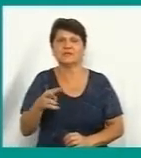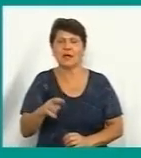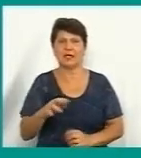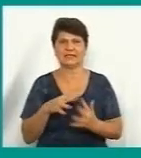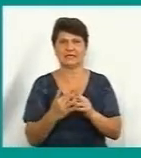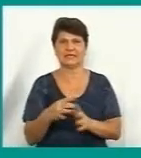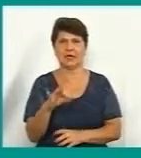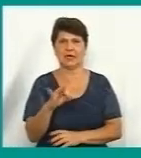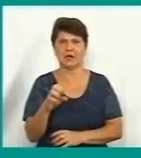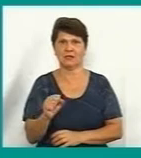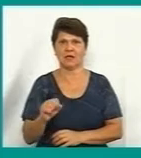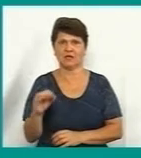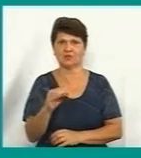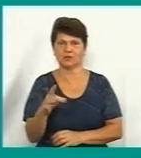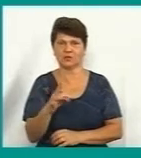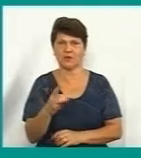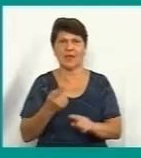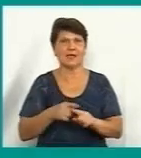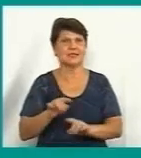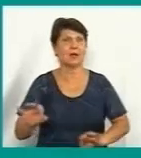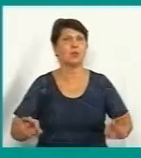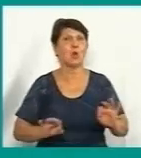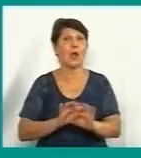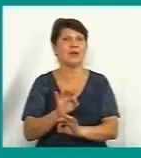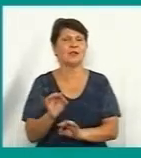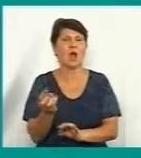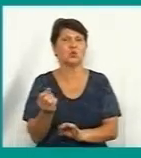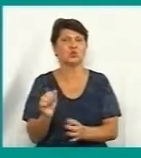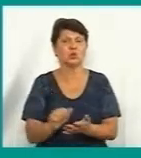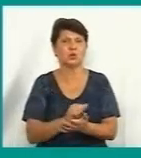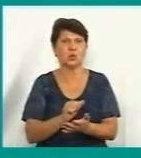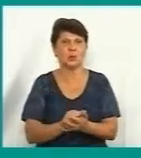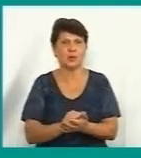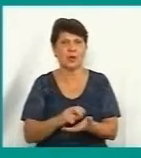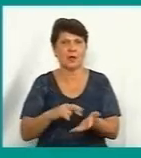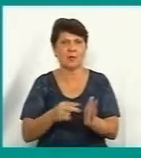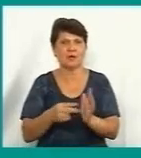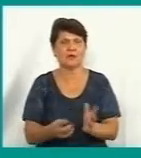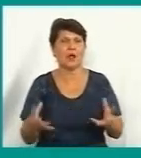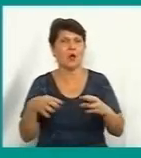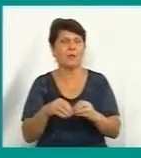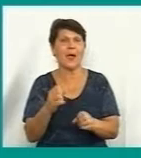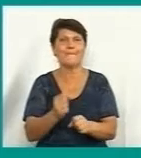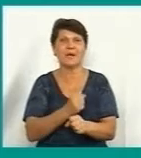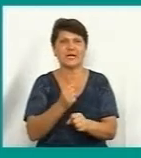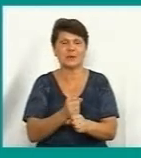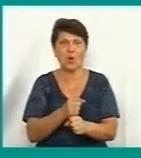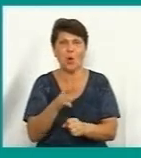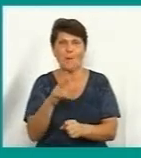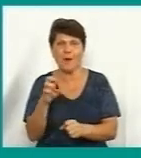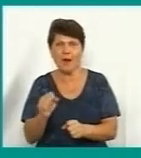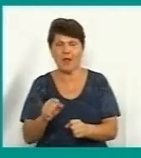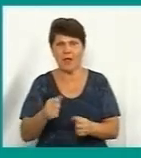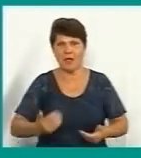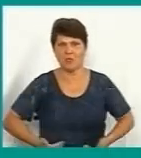районі? Ну дивіться, проєктно-кошторисну документацію передбачено влаштування сучасного комплексу по переробці та знешкодження побутових